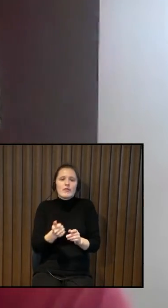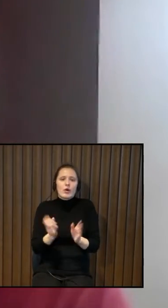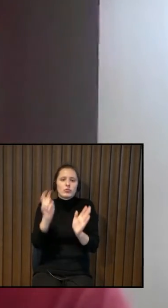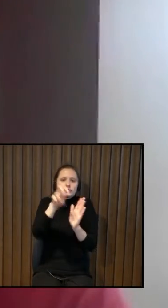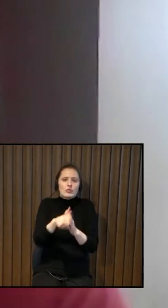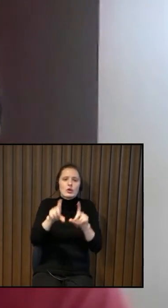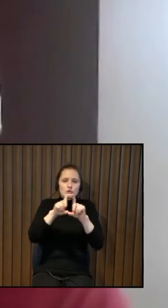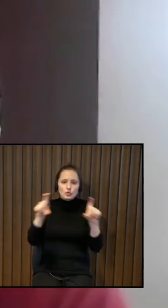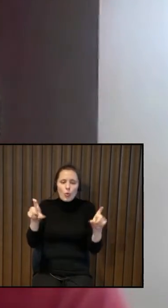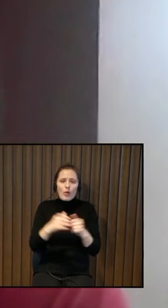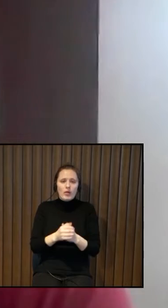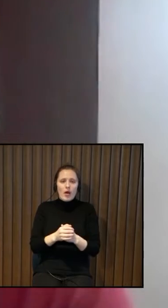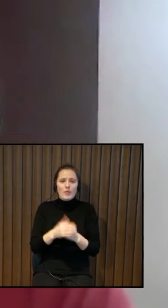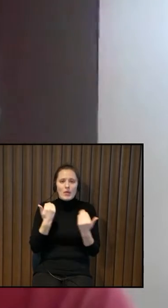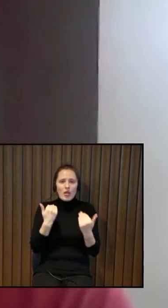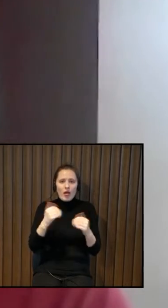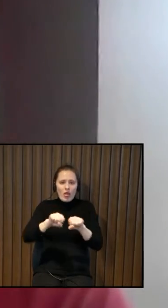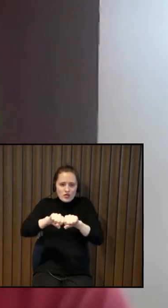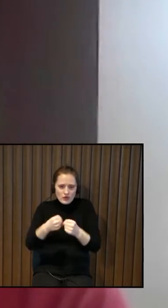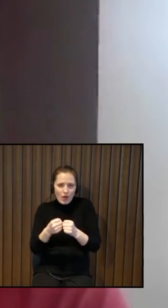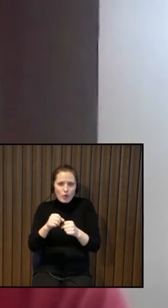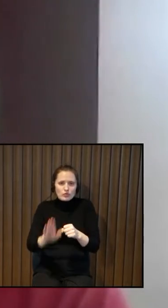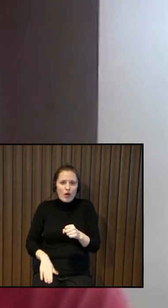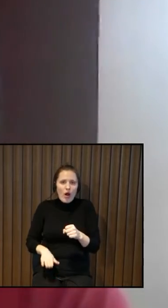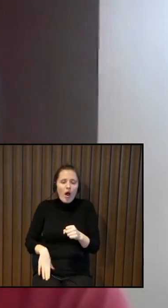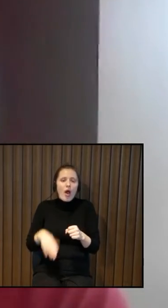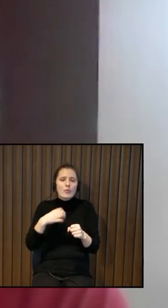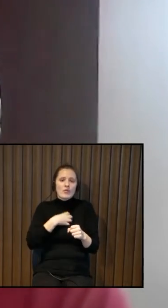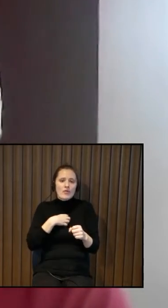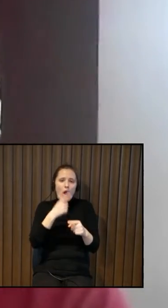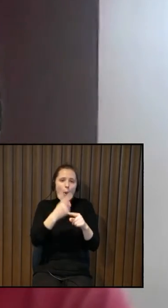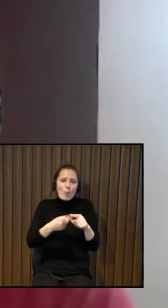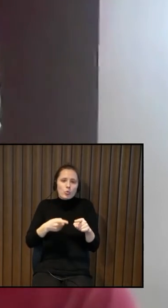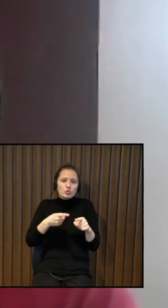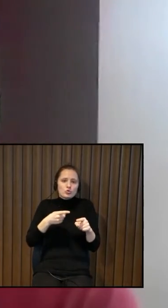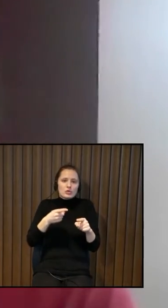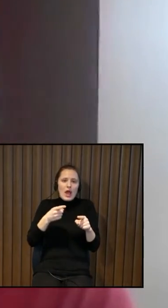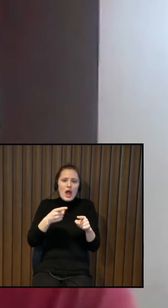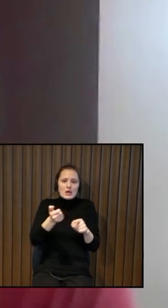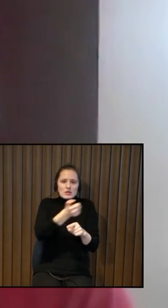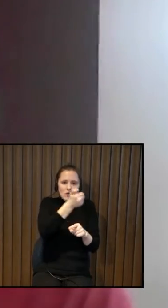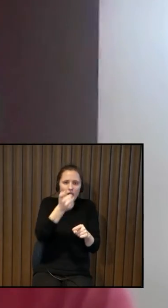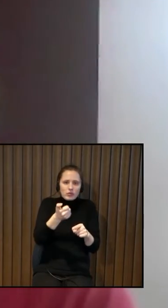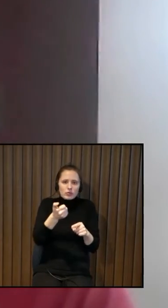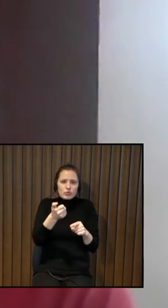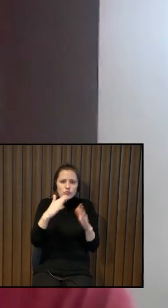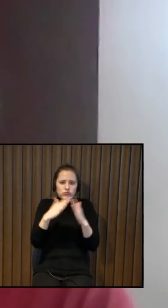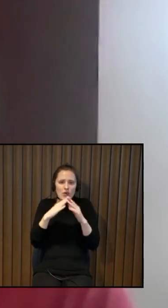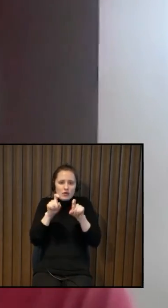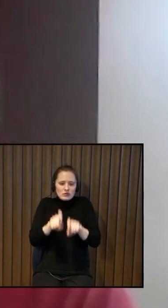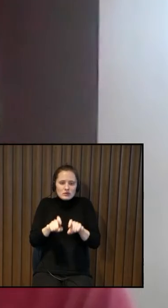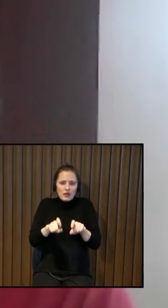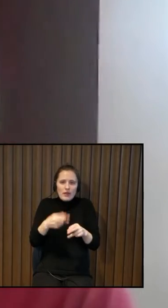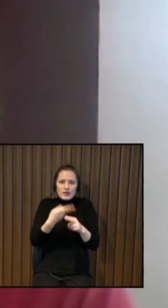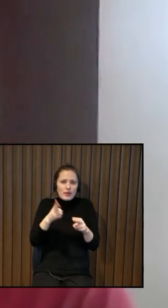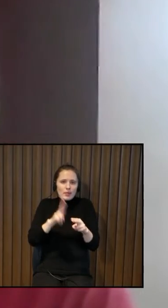piemēram, man tagad jāizlaiš kaut kāds, nezinu, pussemestris. Un tikai tāpēc,